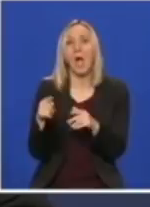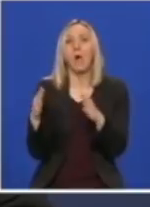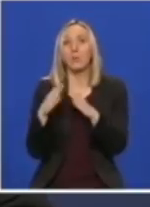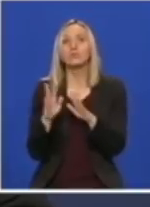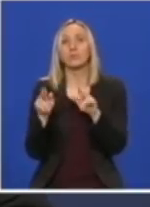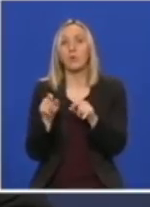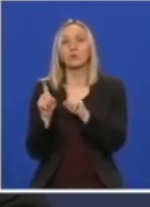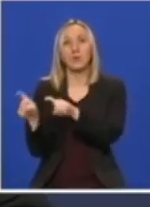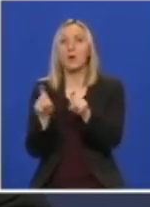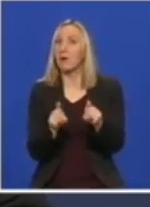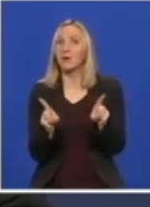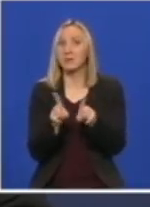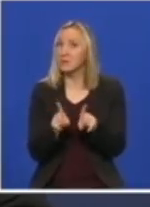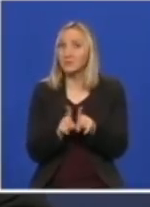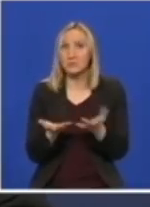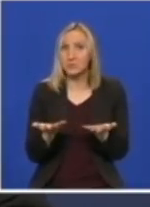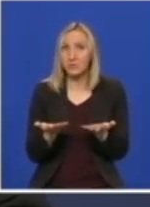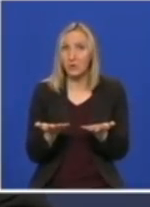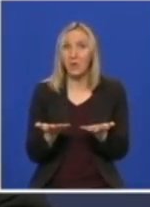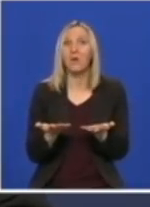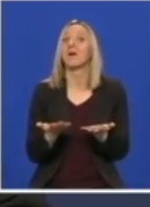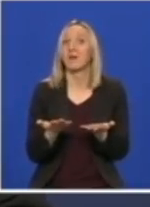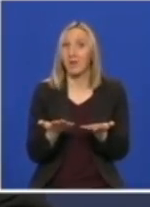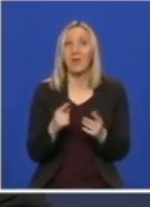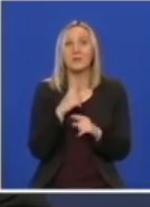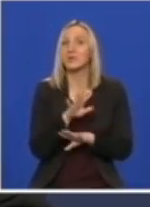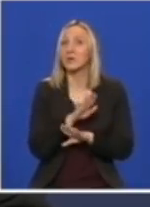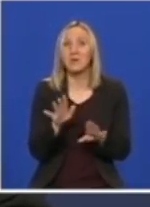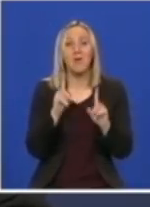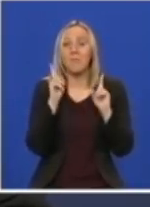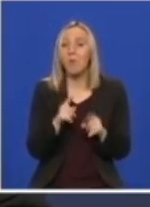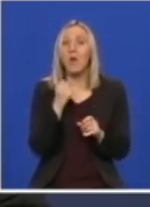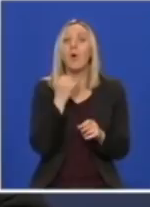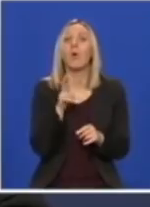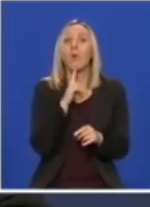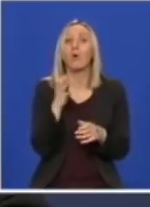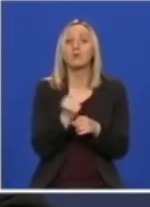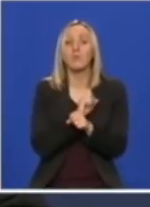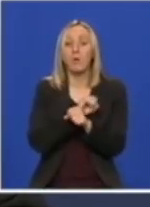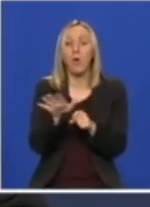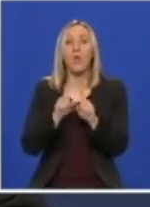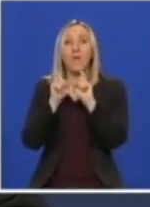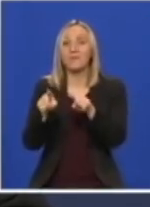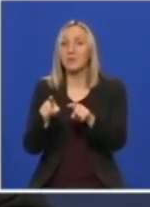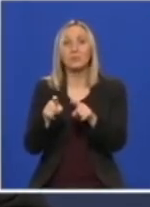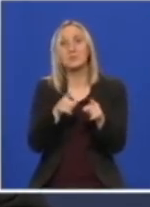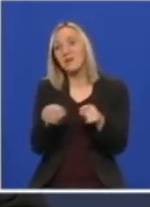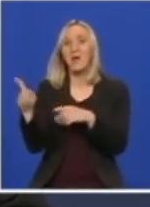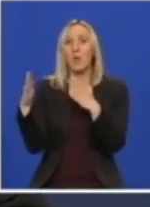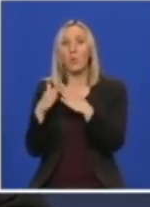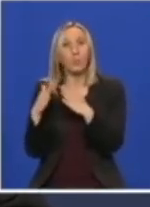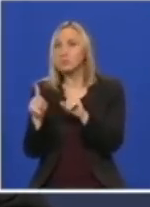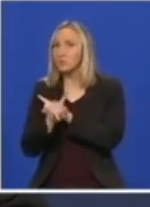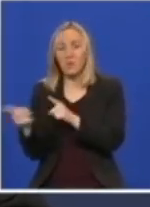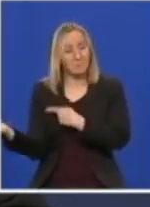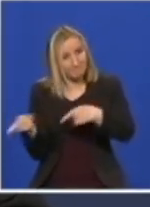ne radi, nego da svi moraju ostati izolovani. To je nešto što je jako važno i što ćemo na neki način svakako